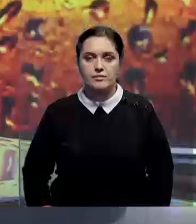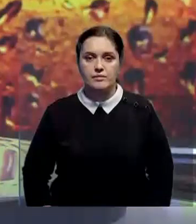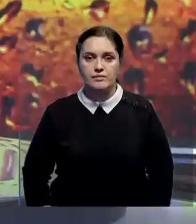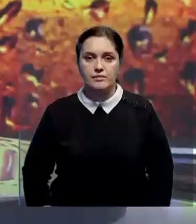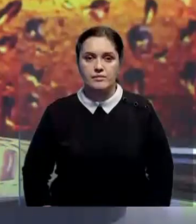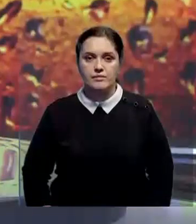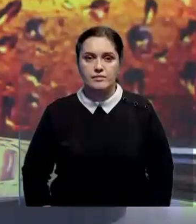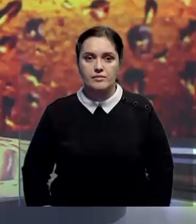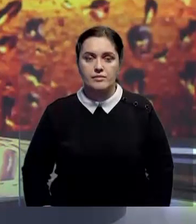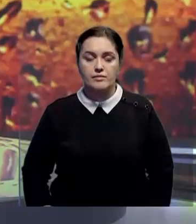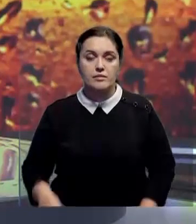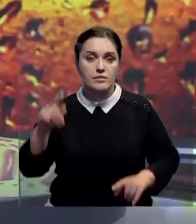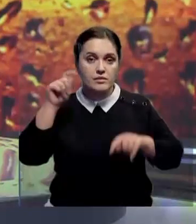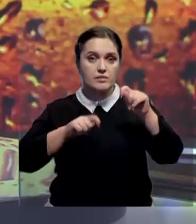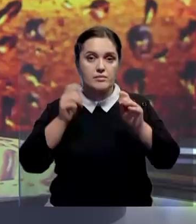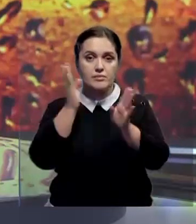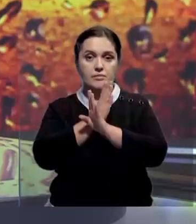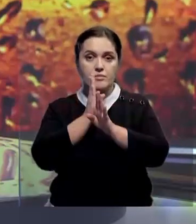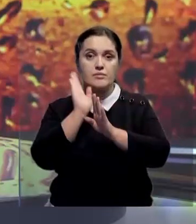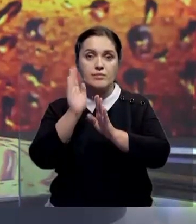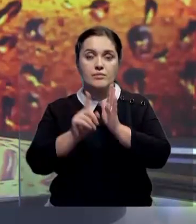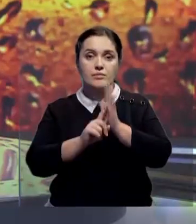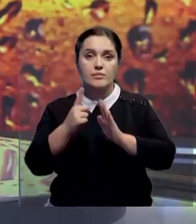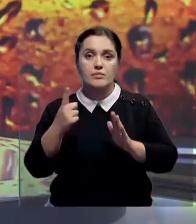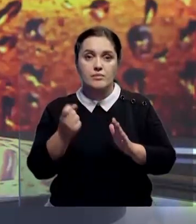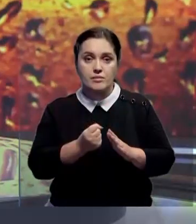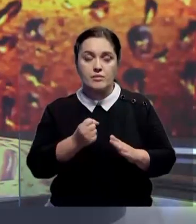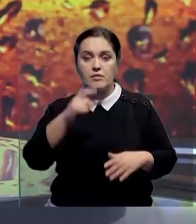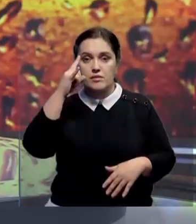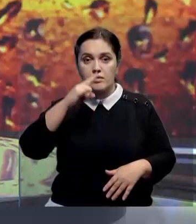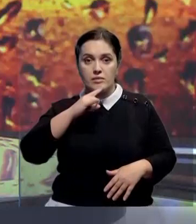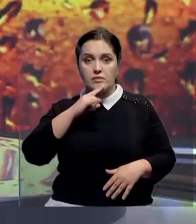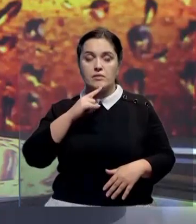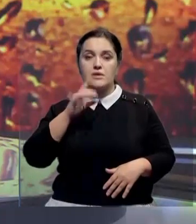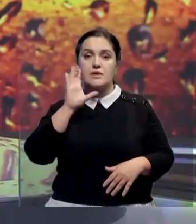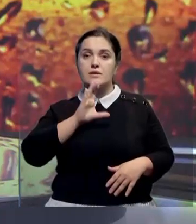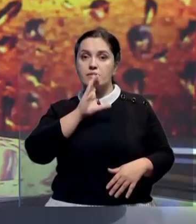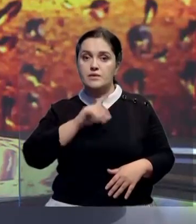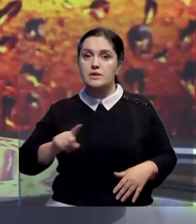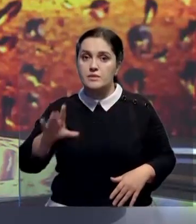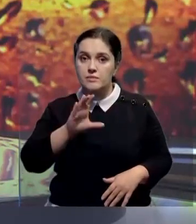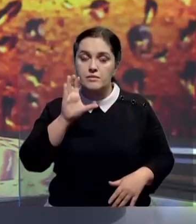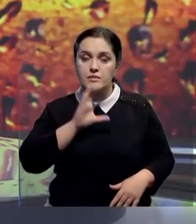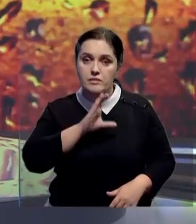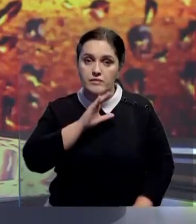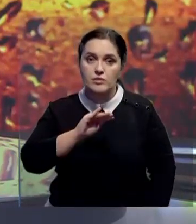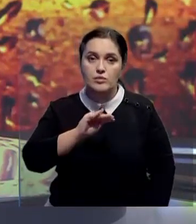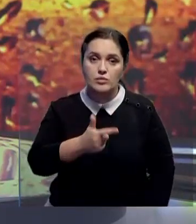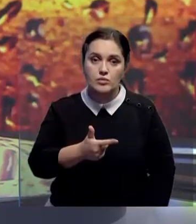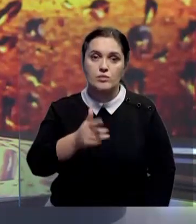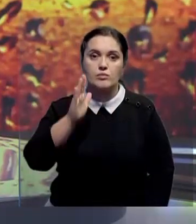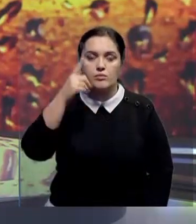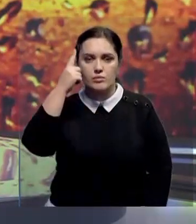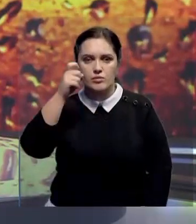И о погоде. Дождливая погода ожидается в начале недели на большей части Казахстана. На северо-западе, севере и юге страны